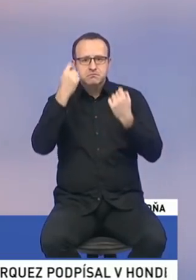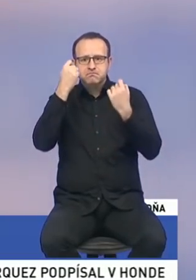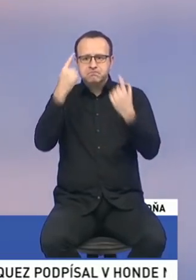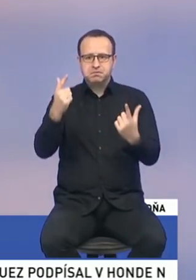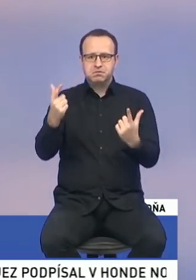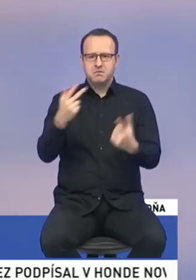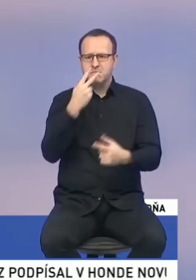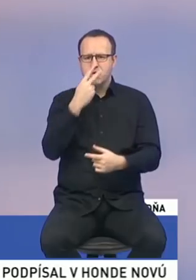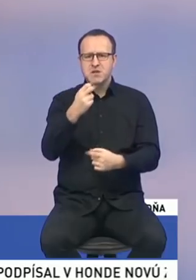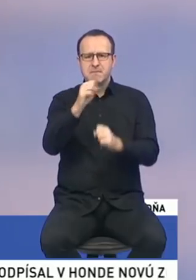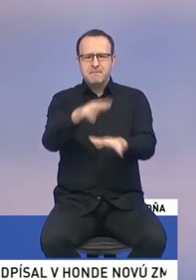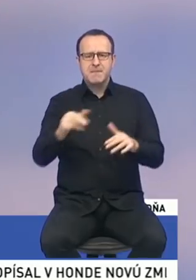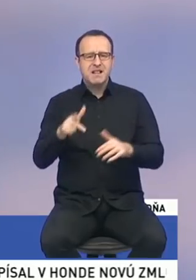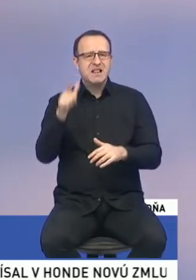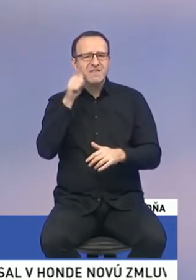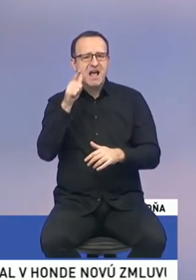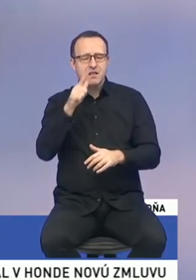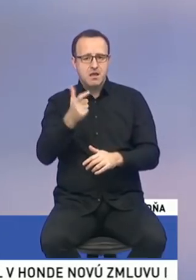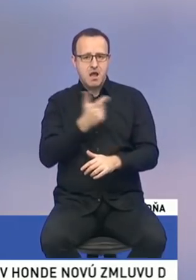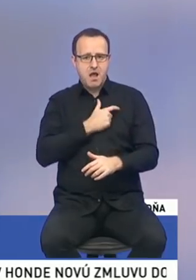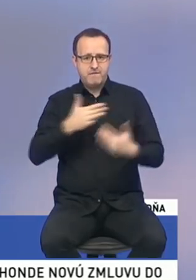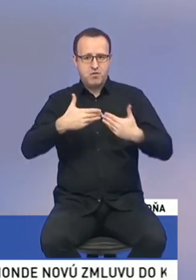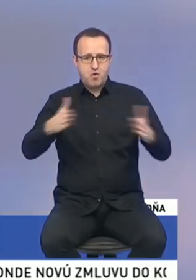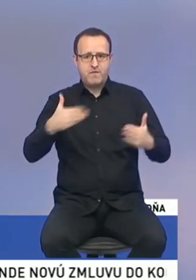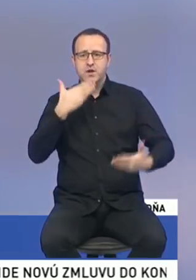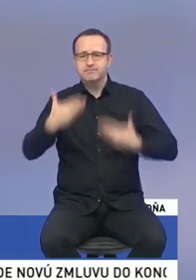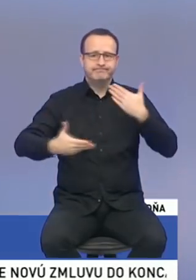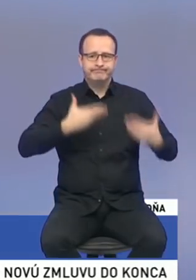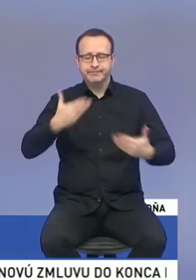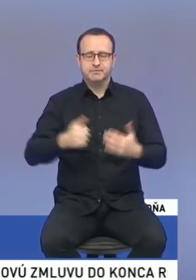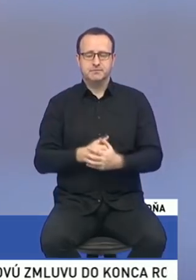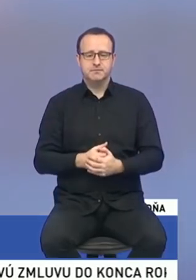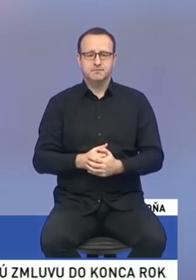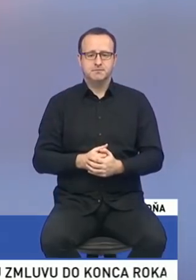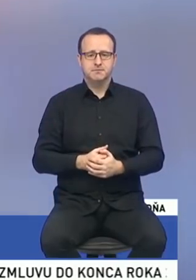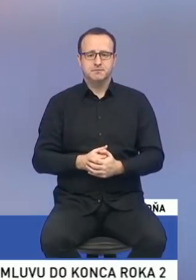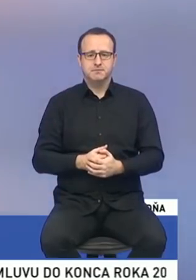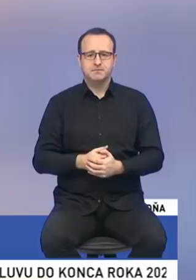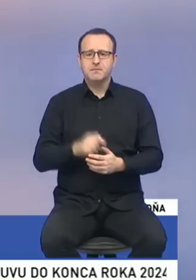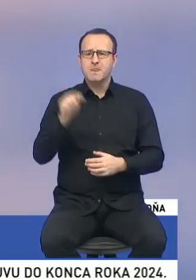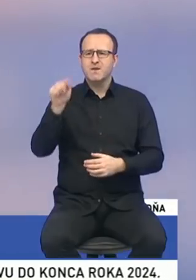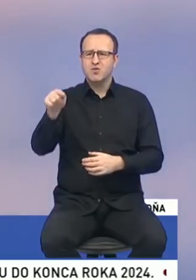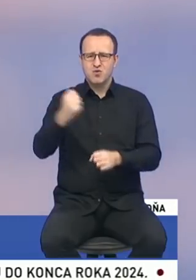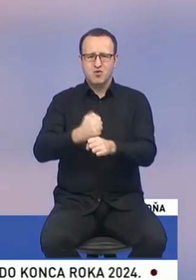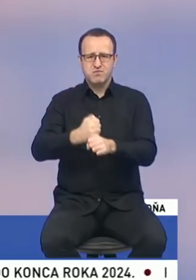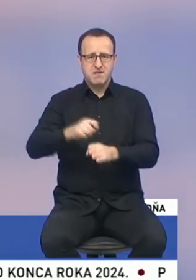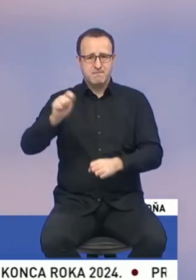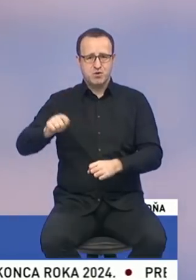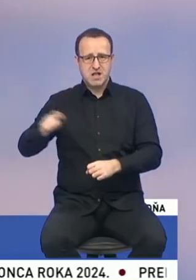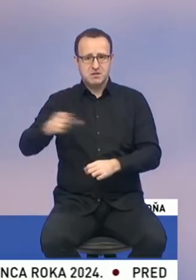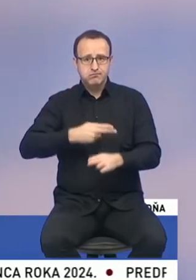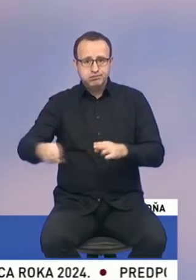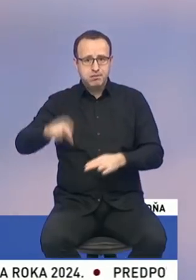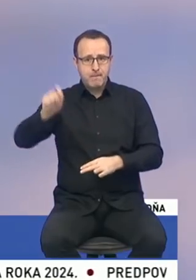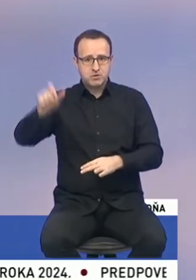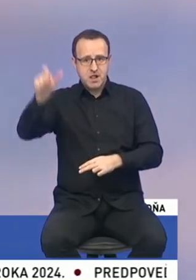na ten parlament, že dva dní sa nemohla vôbec otvoriť táto mimoriadná schôdza. A keď toto robia poslanci, ktorí sú riadní poslanci